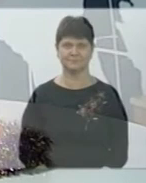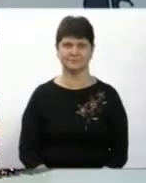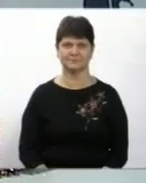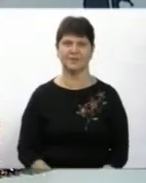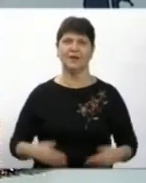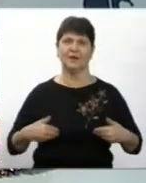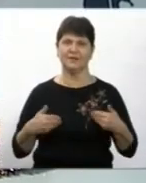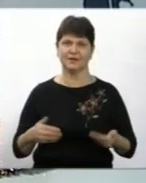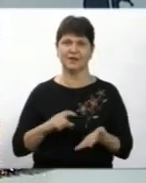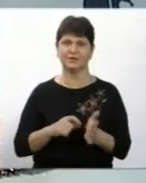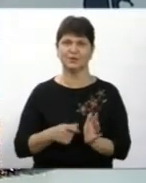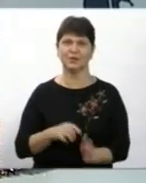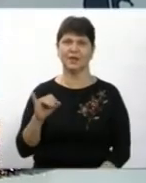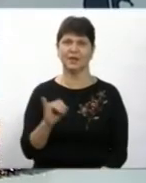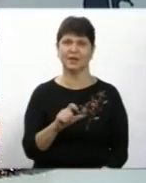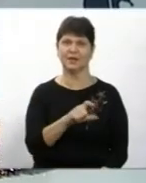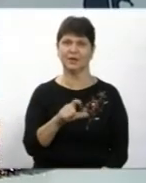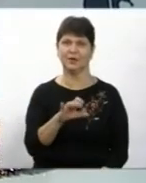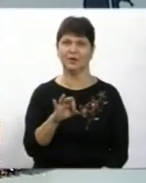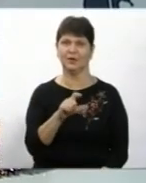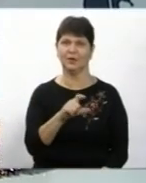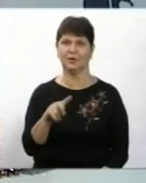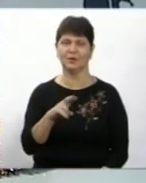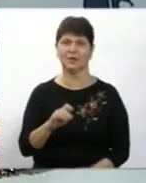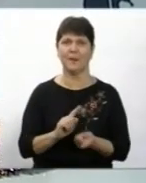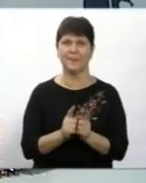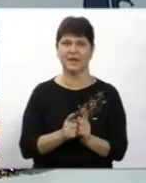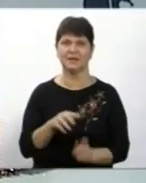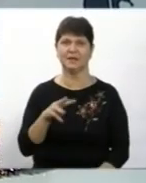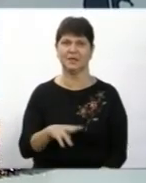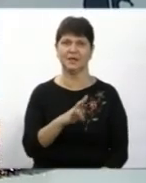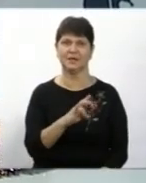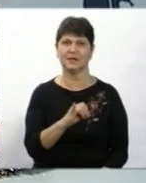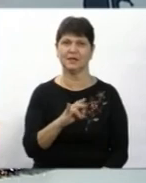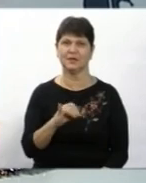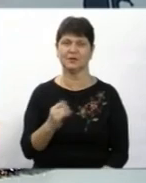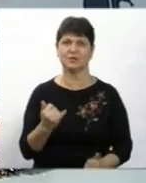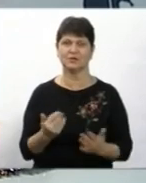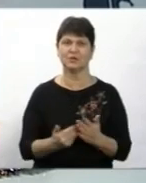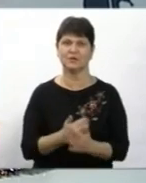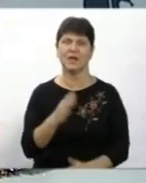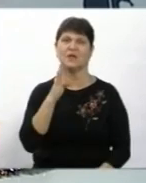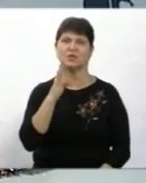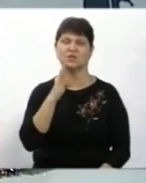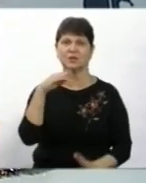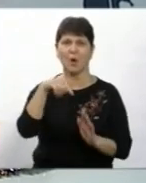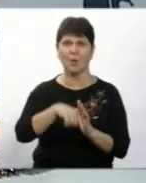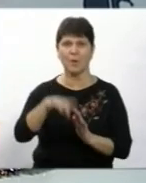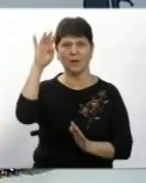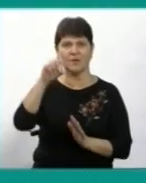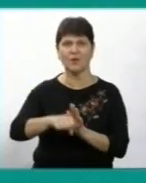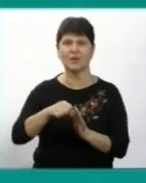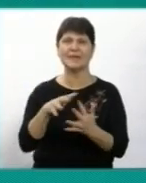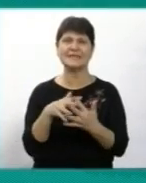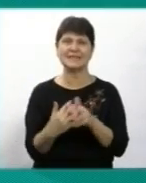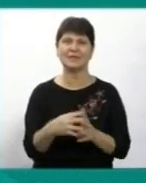Вітаю у студії Ірина Хоходра, сурдопереклад Марини Нікітіної, час новин Жінка, яка впала в колодязь у селі Лозівцях на